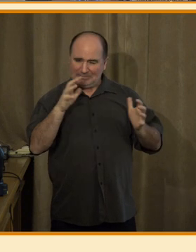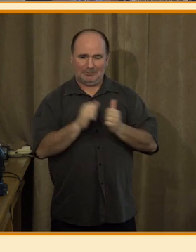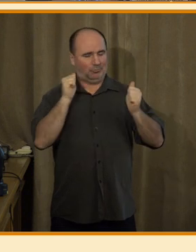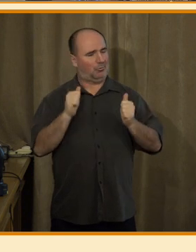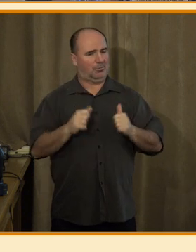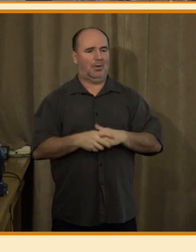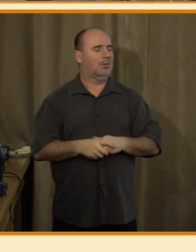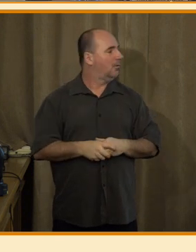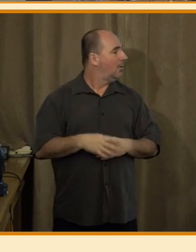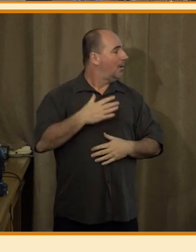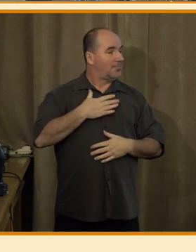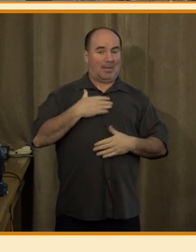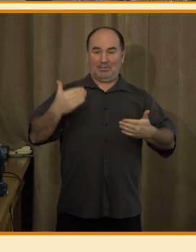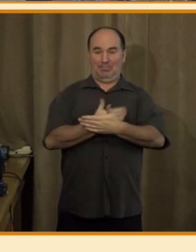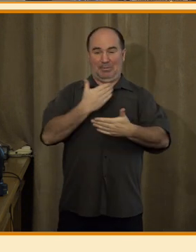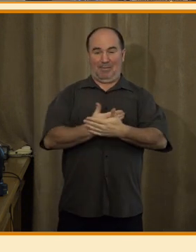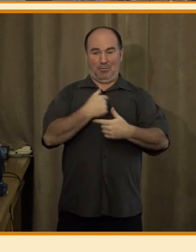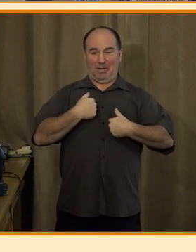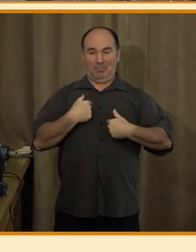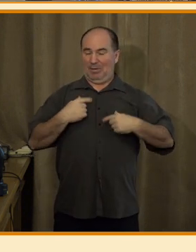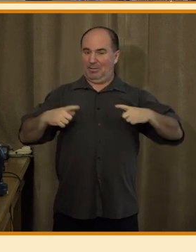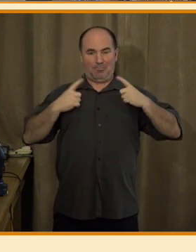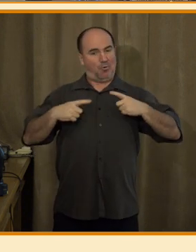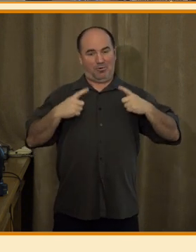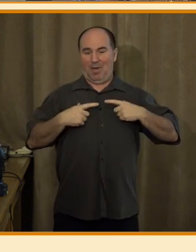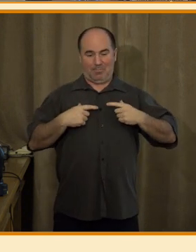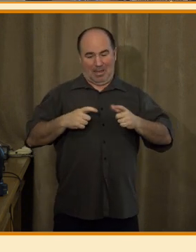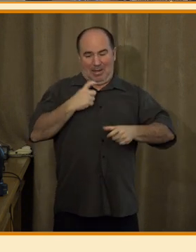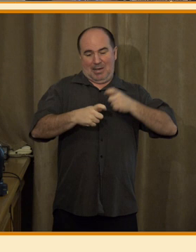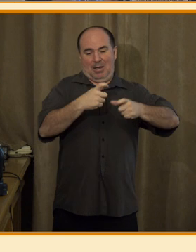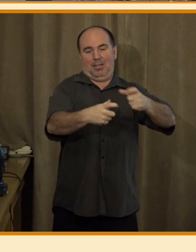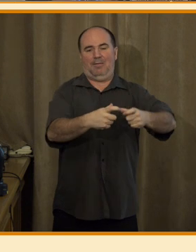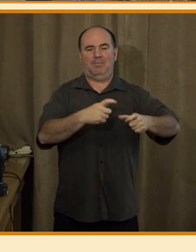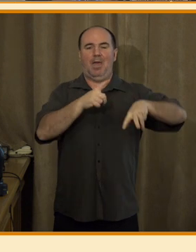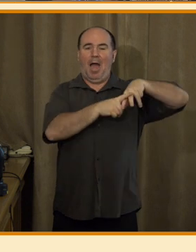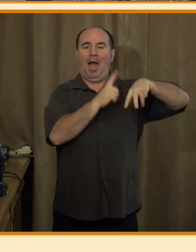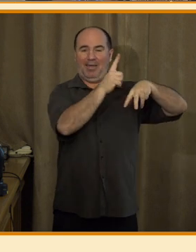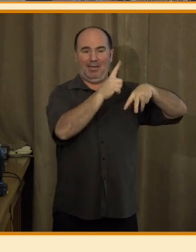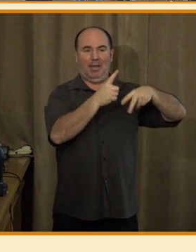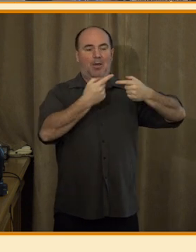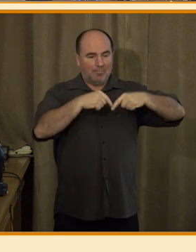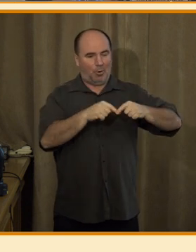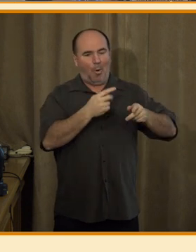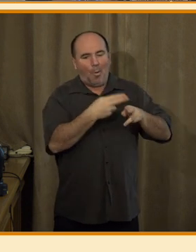nepoužíváme nástroje generativní AI k generování a úpravám obrazu.